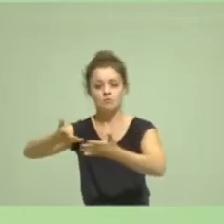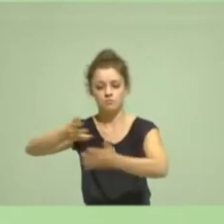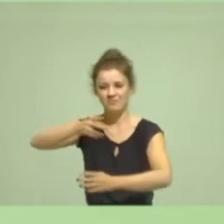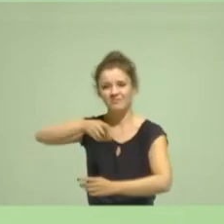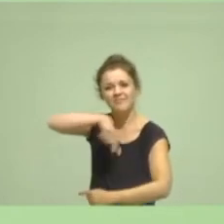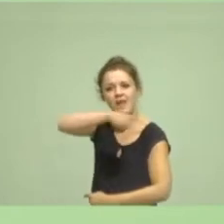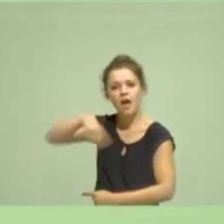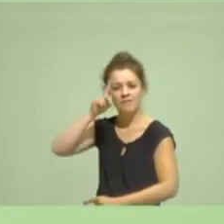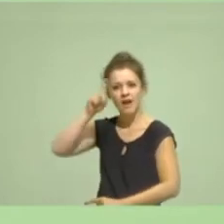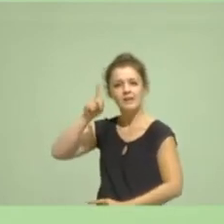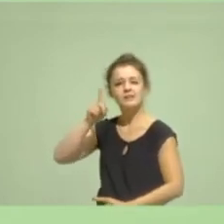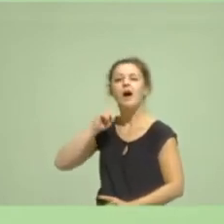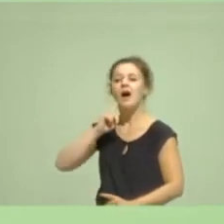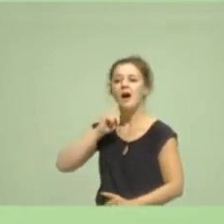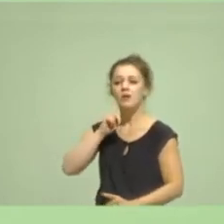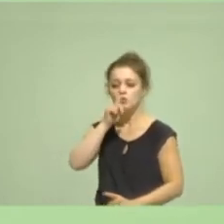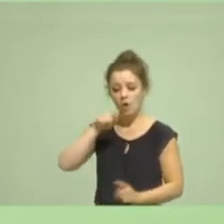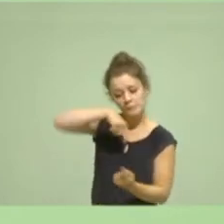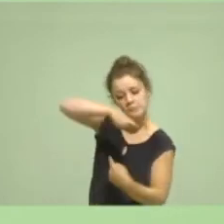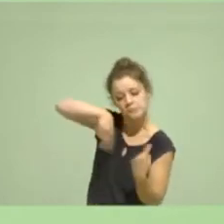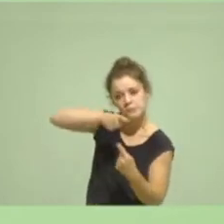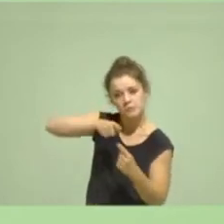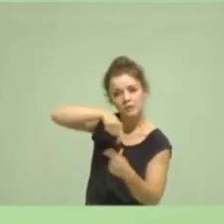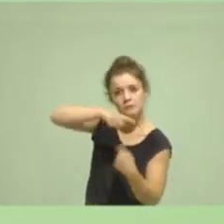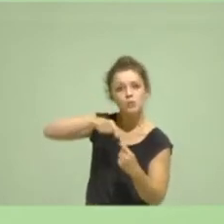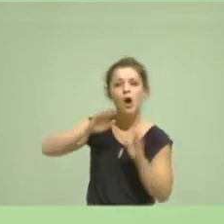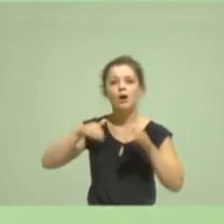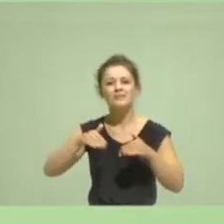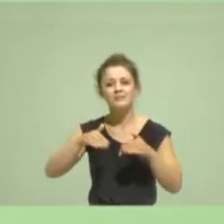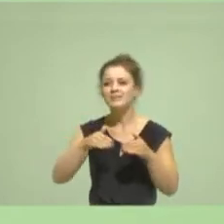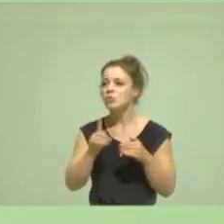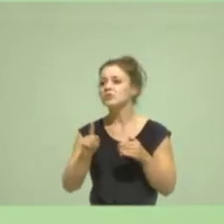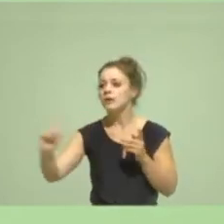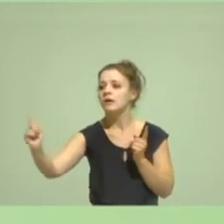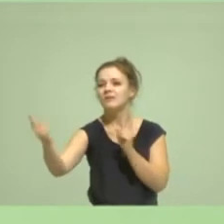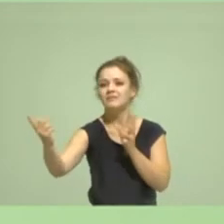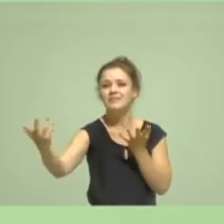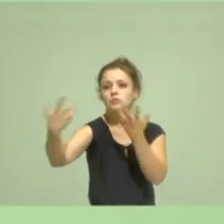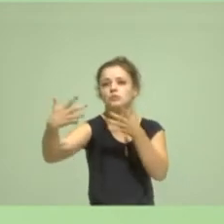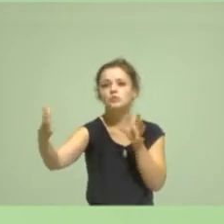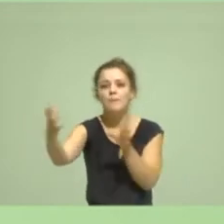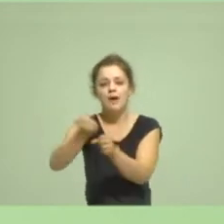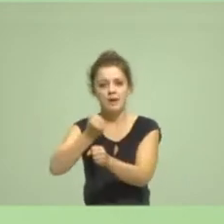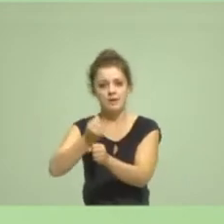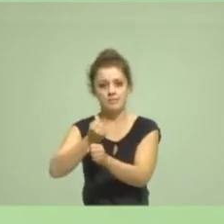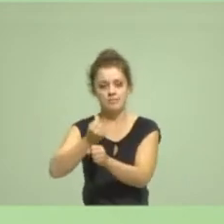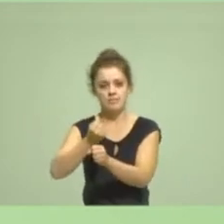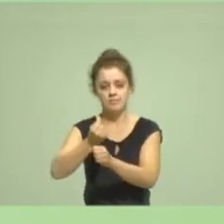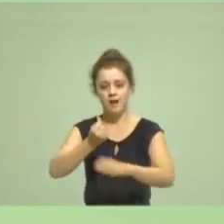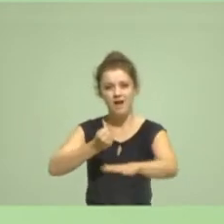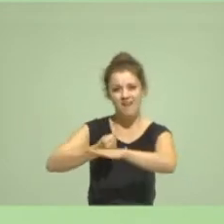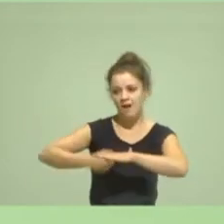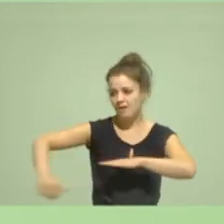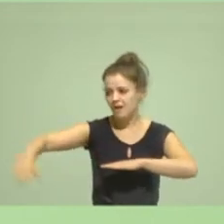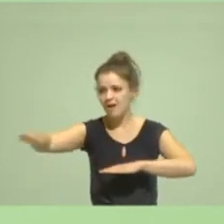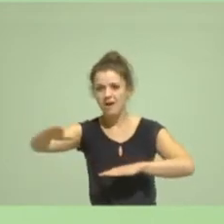bedeutet, wir müssen lagerübergreifend denken. Und jetzt sage ich euch mal, worum es dabei geht. Diese Lager sind ja nicht nur